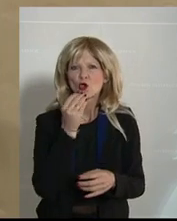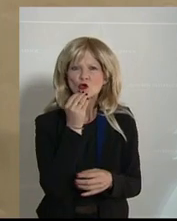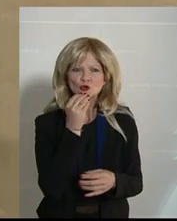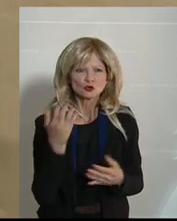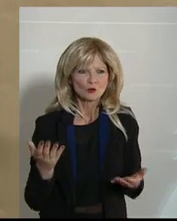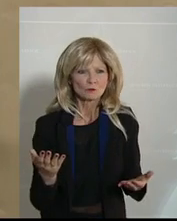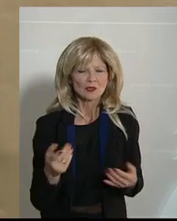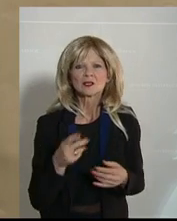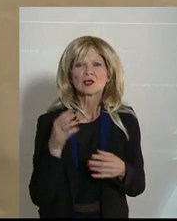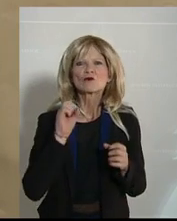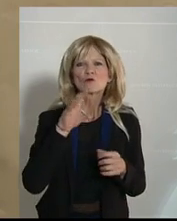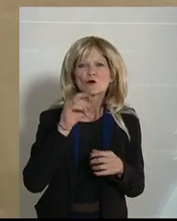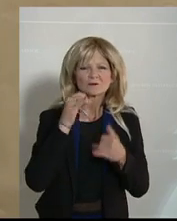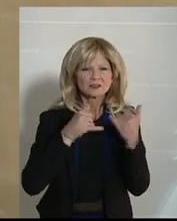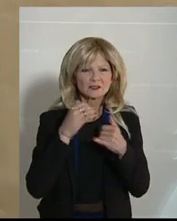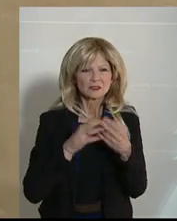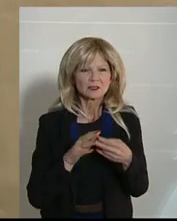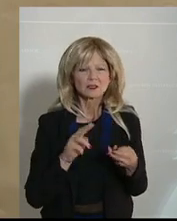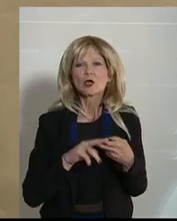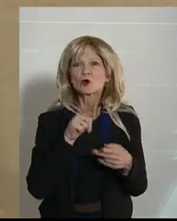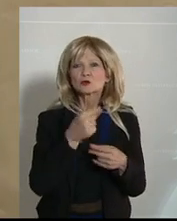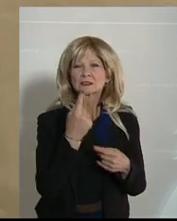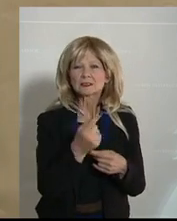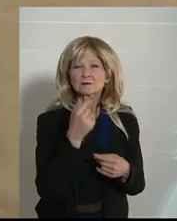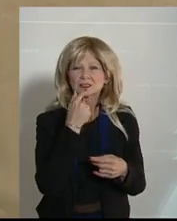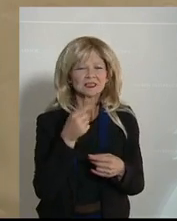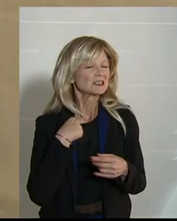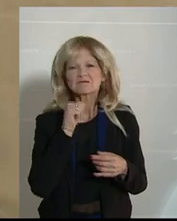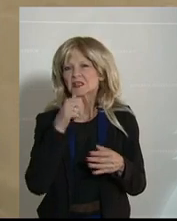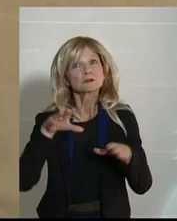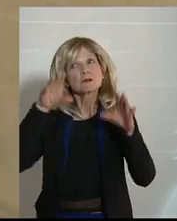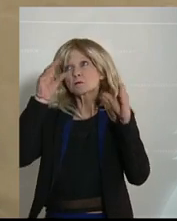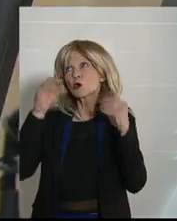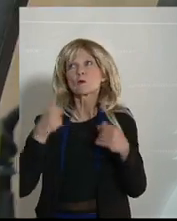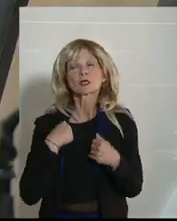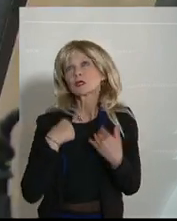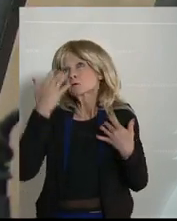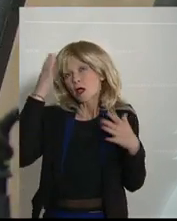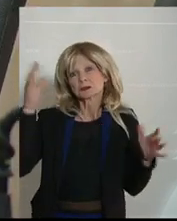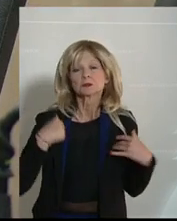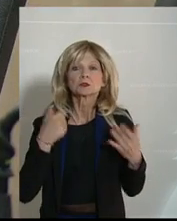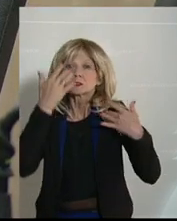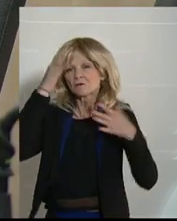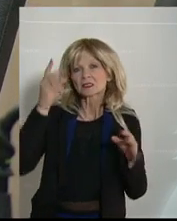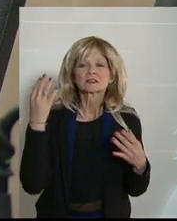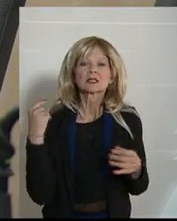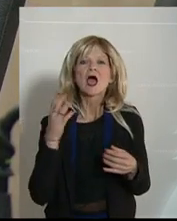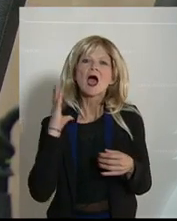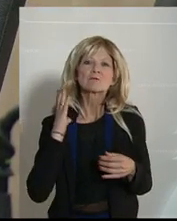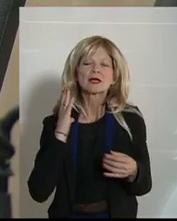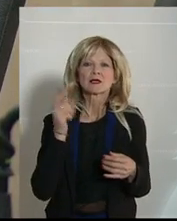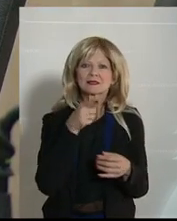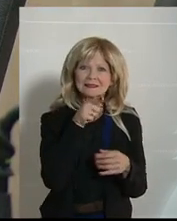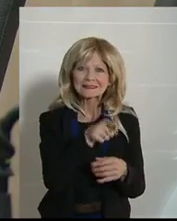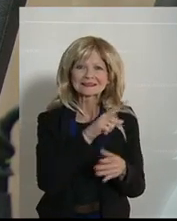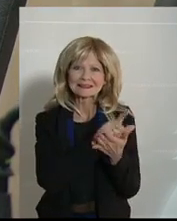Nächte durchhackeln, Wahlkampf feiern und Sie wollen nichts mitkriegt haben. Sie wollen nichts mitkriegt haben. Sie waren der Innenminister zu der Zeit. Was haben Sie überhaupt mitkriegt